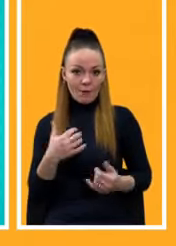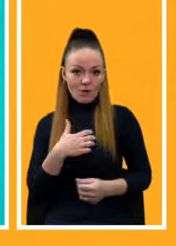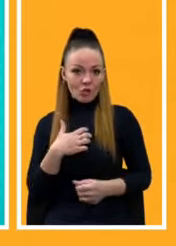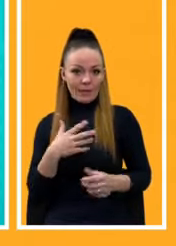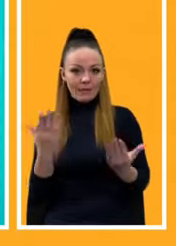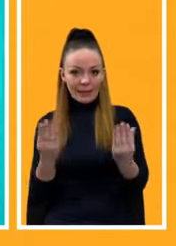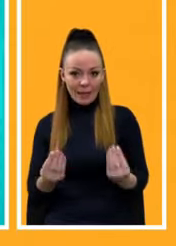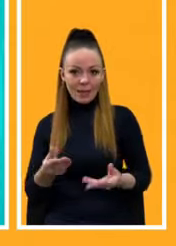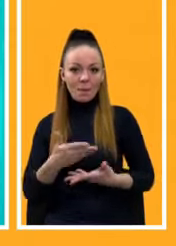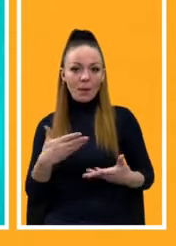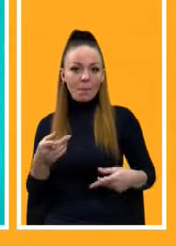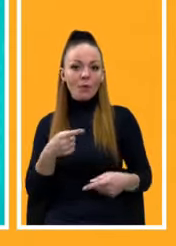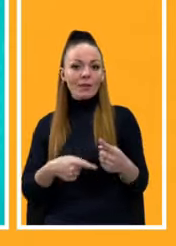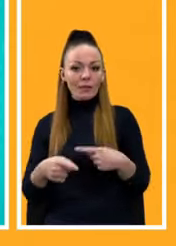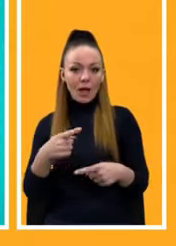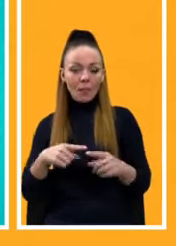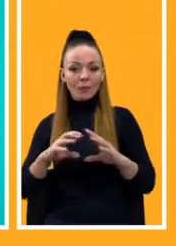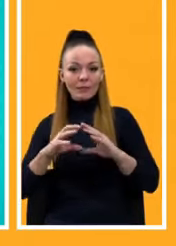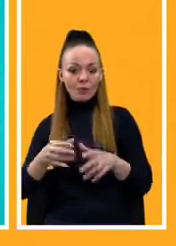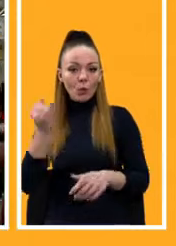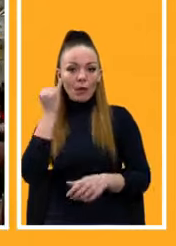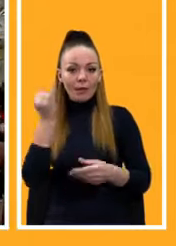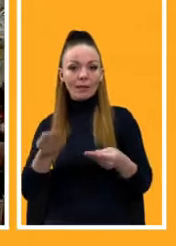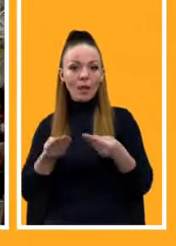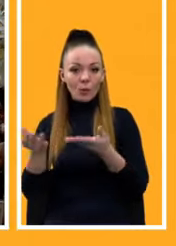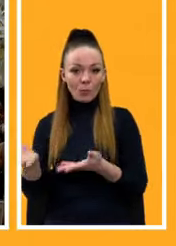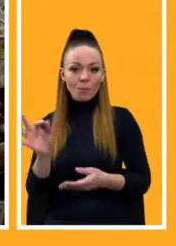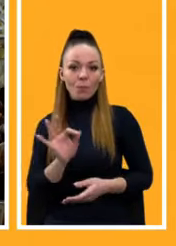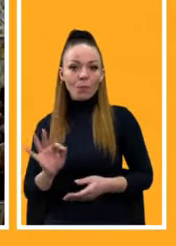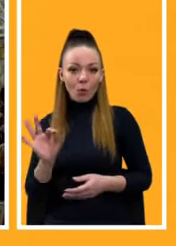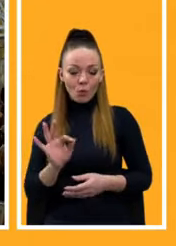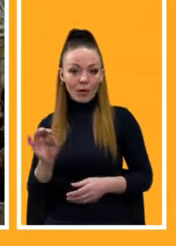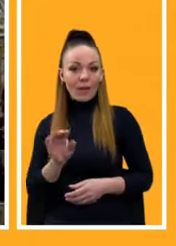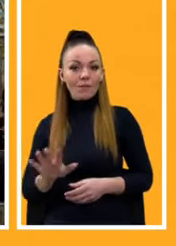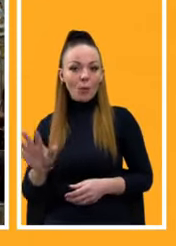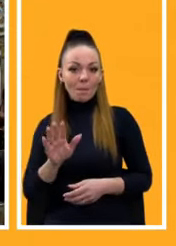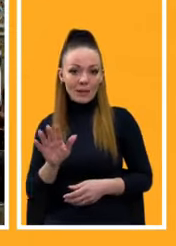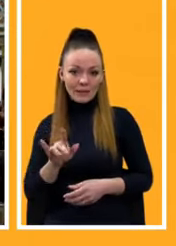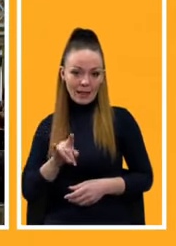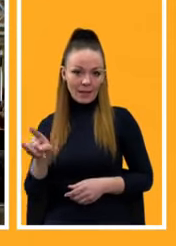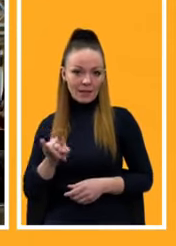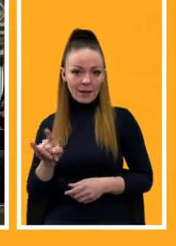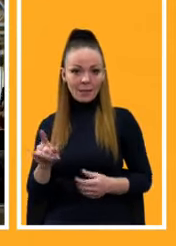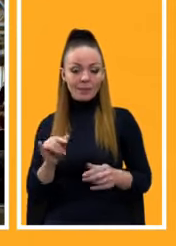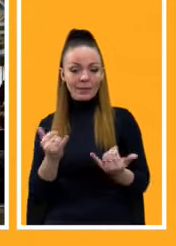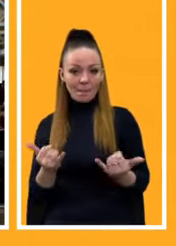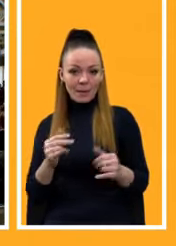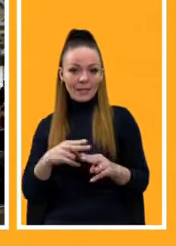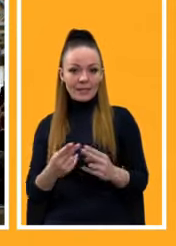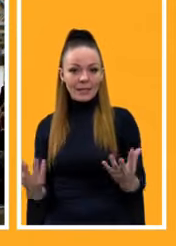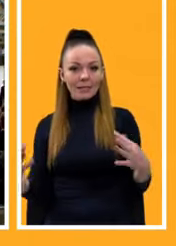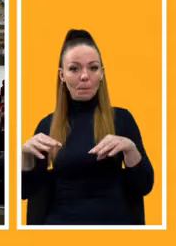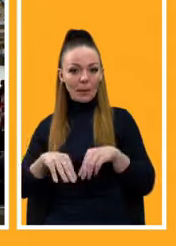повертаємо світу ідею про європейський літак. Тепер це спільна